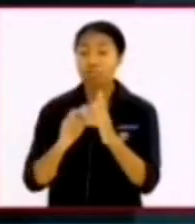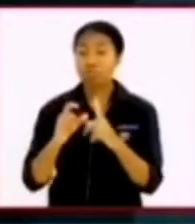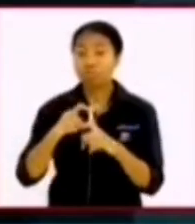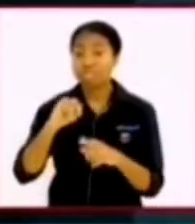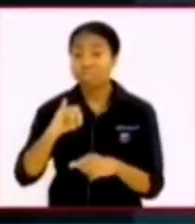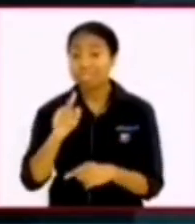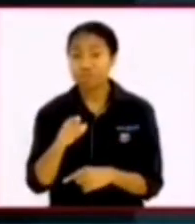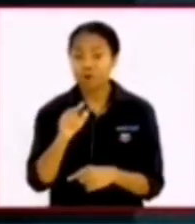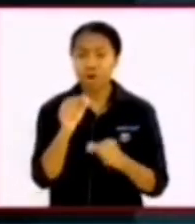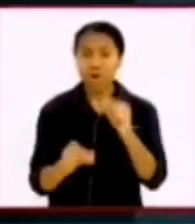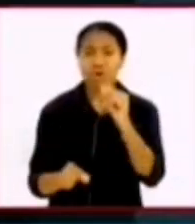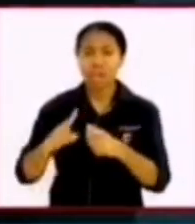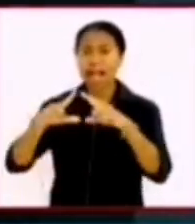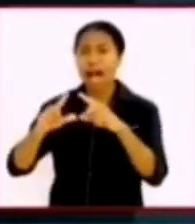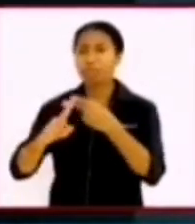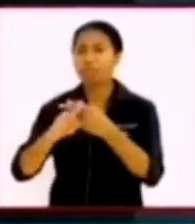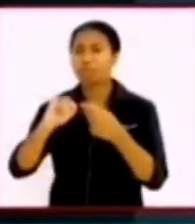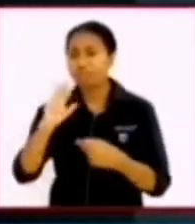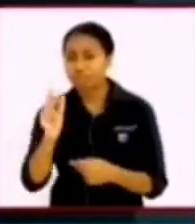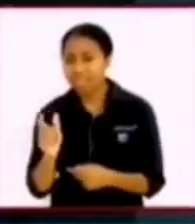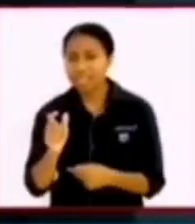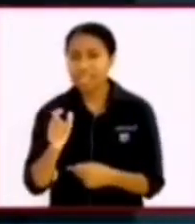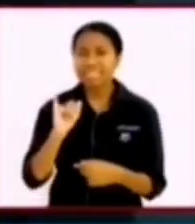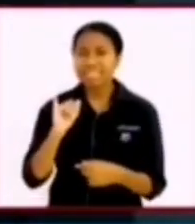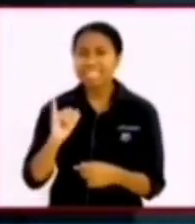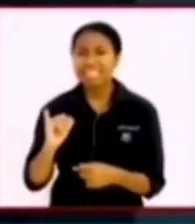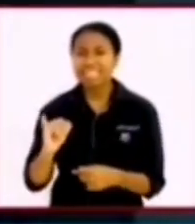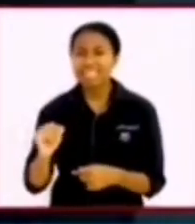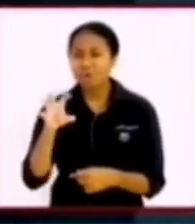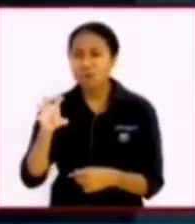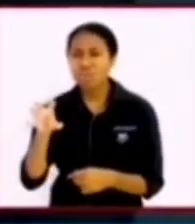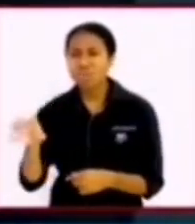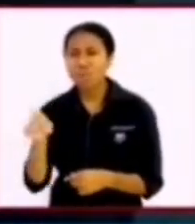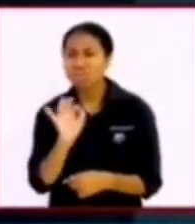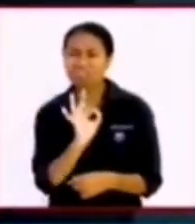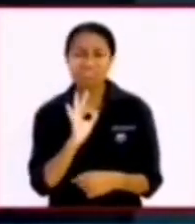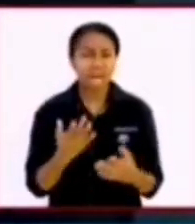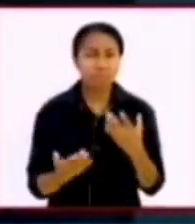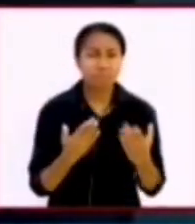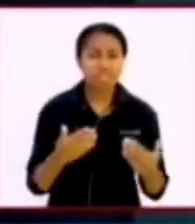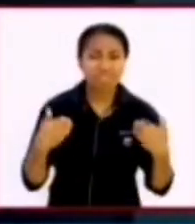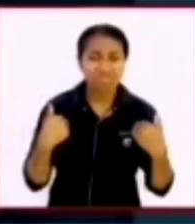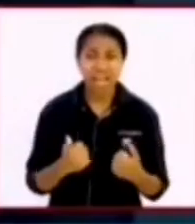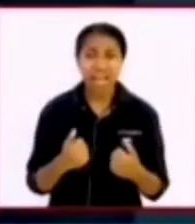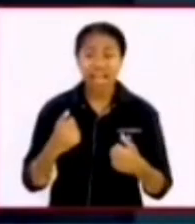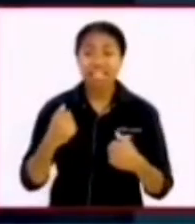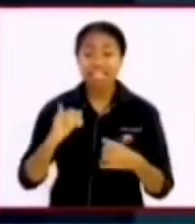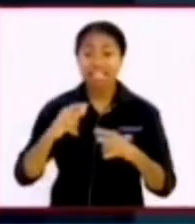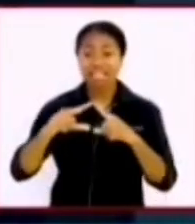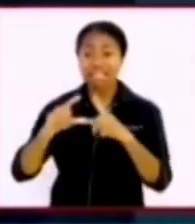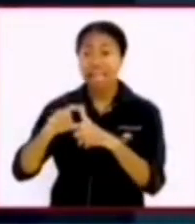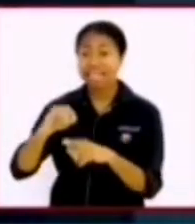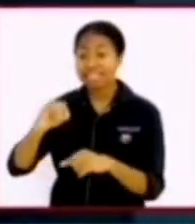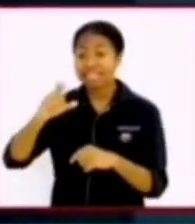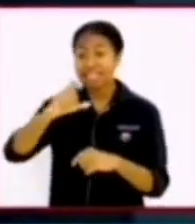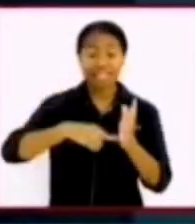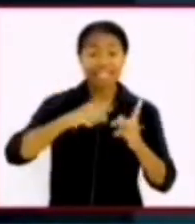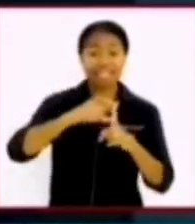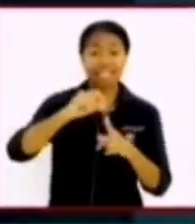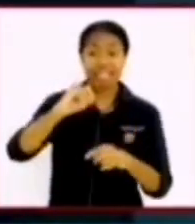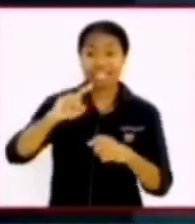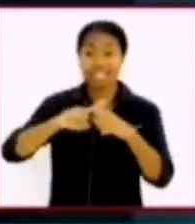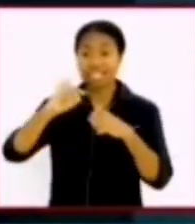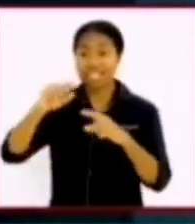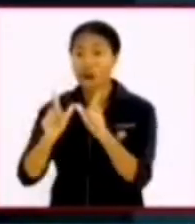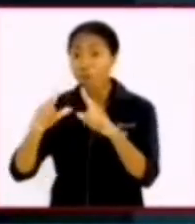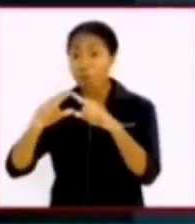orang kafir, orang jijik, kotor, rendahan dan tidak mungkin bisa jadi cendikiawan tidak mungkin ada orang hebat bisa keluar